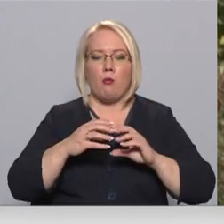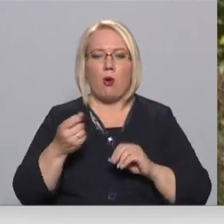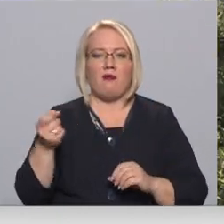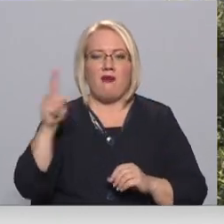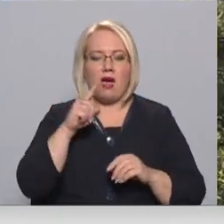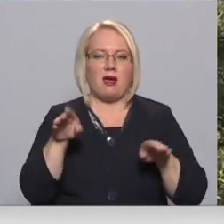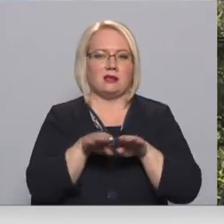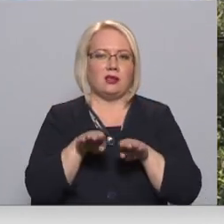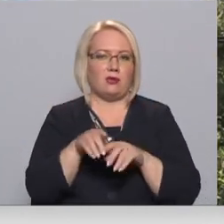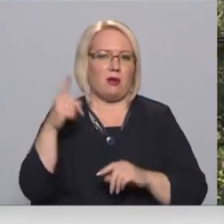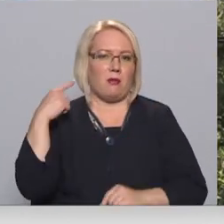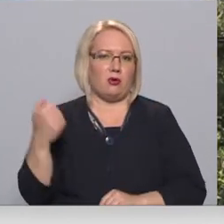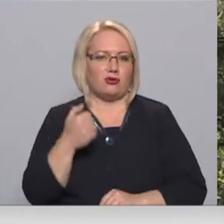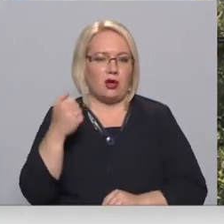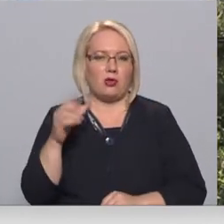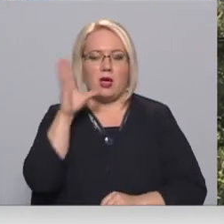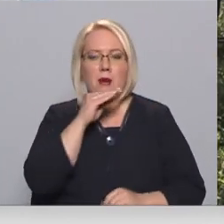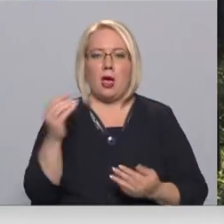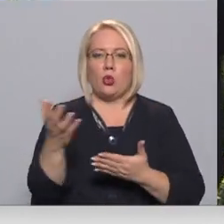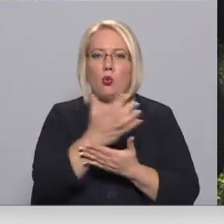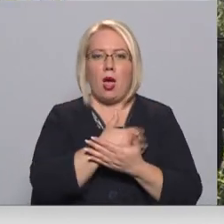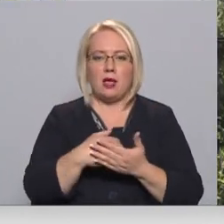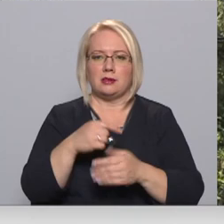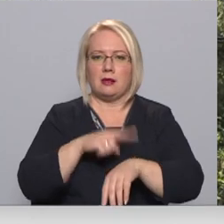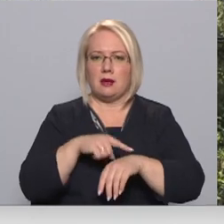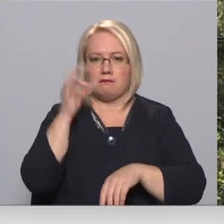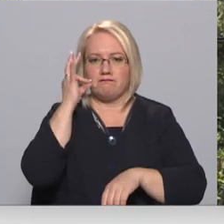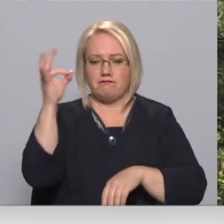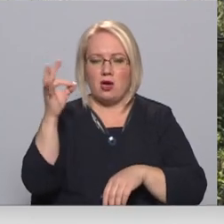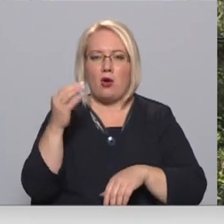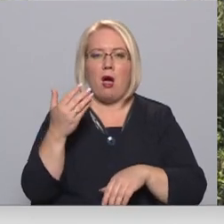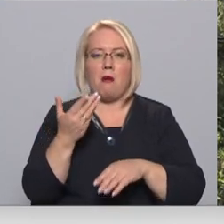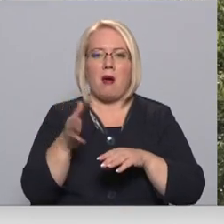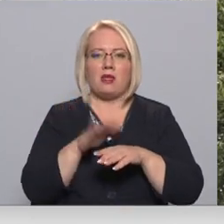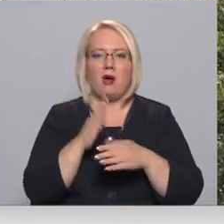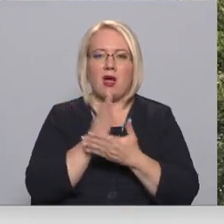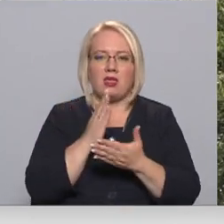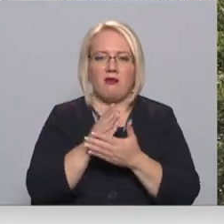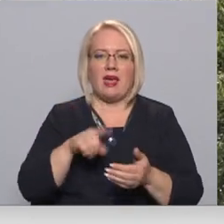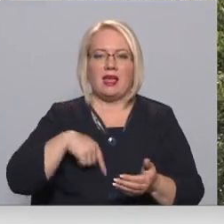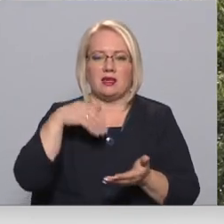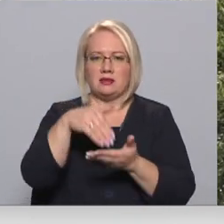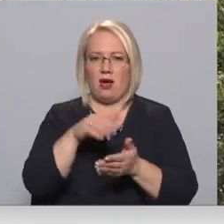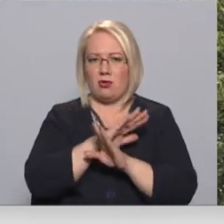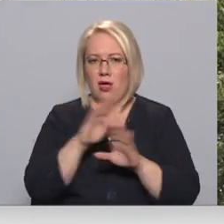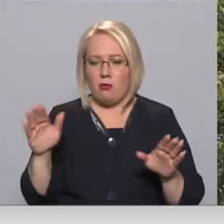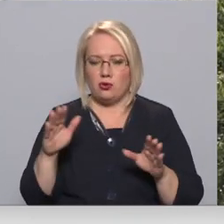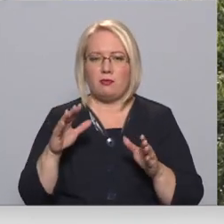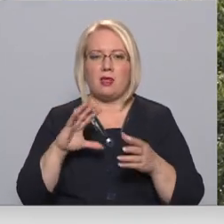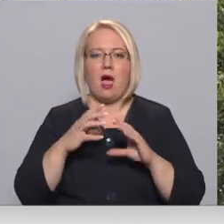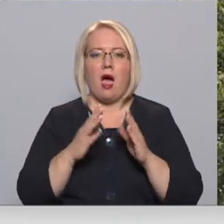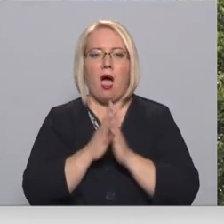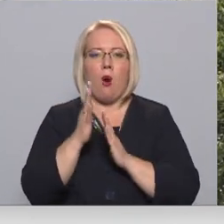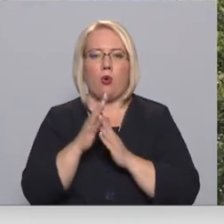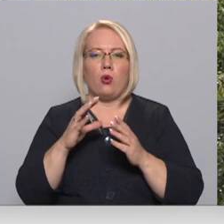nekā pērni. Tie jāpaspēj nolasīt laikā, jo pārgitāvi ābūlu vēlāk ilgi nestāvēs. Taču Latvijas augļu kopju asociācija